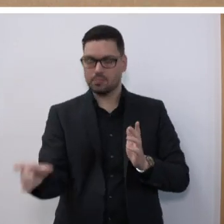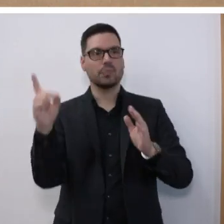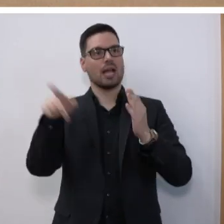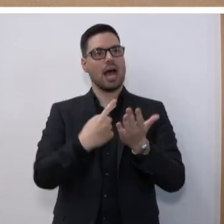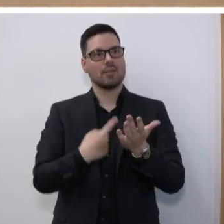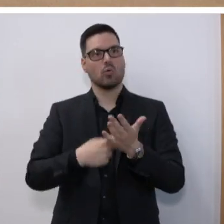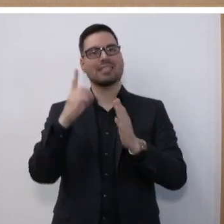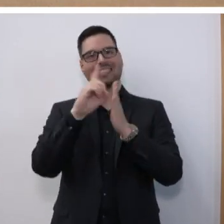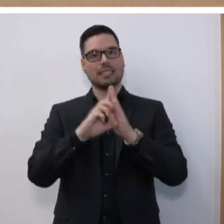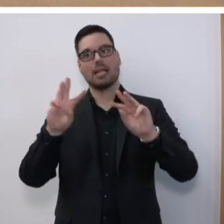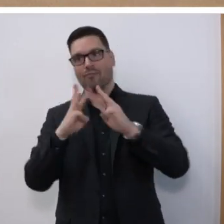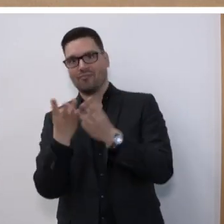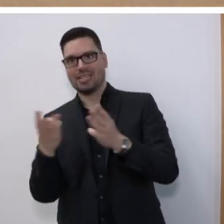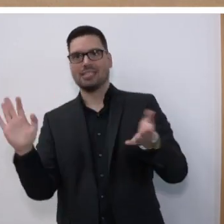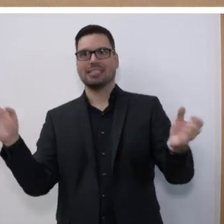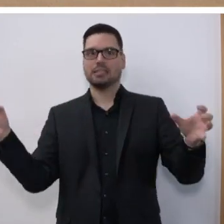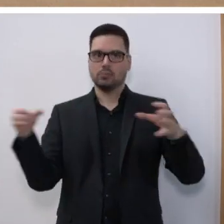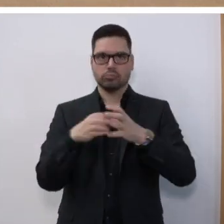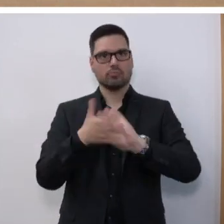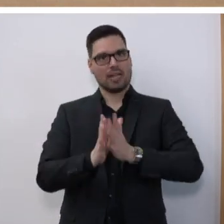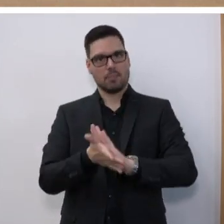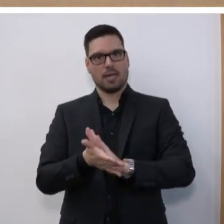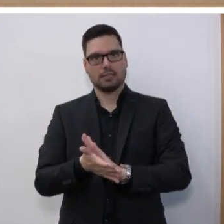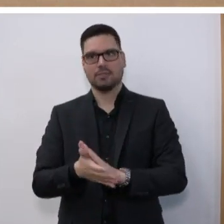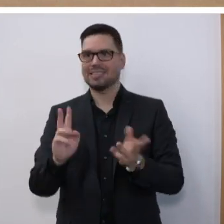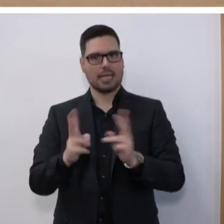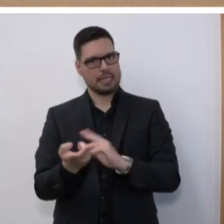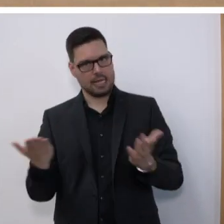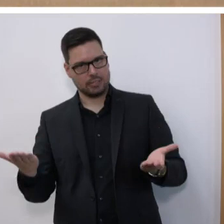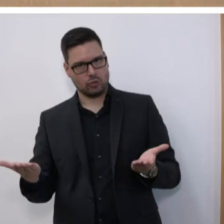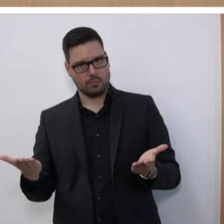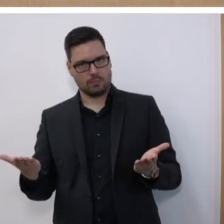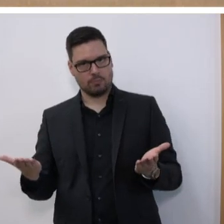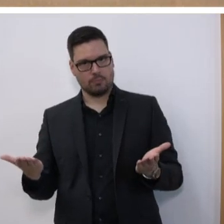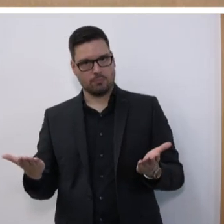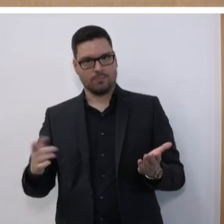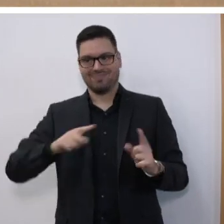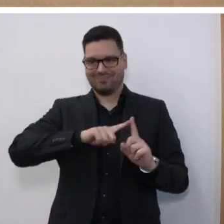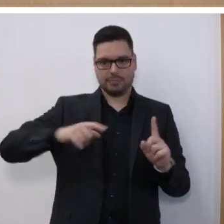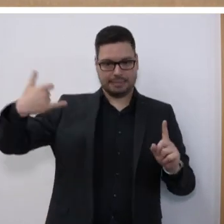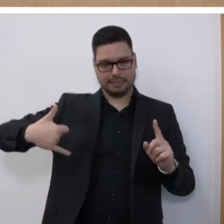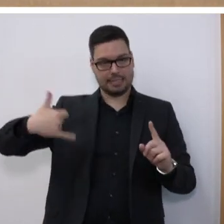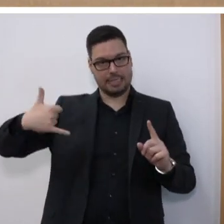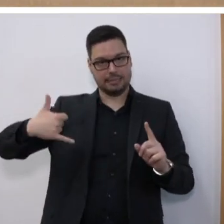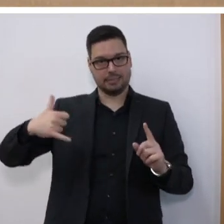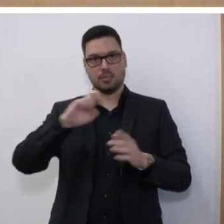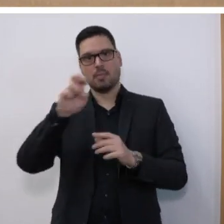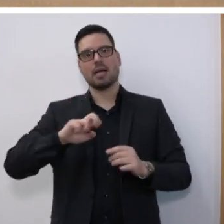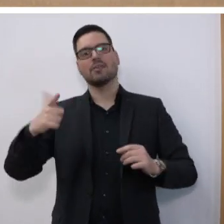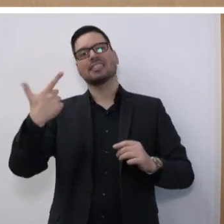digitalen Welt zu vereinbaren. Was ändert sich? Der bisher im Wesentlichen in §